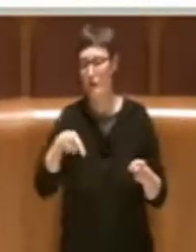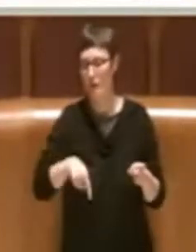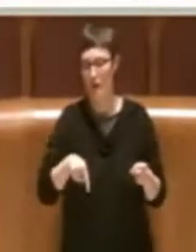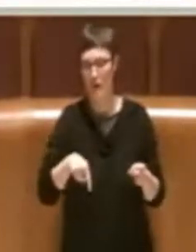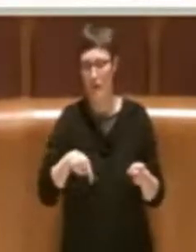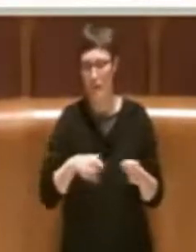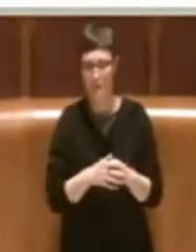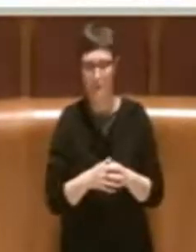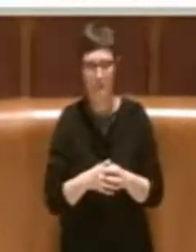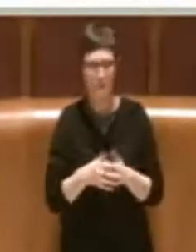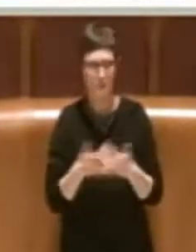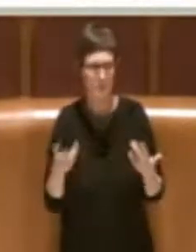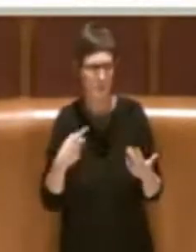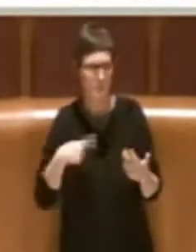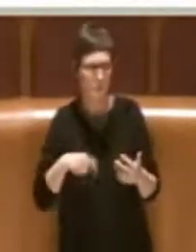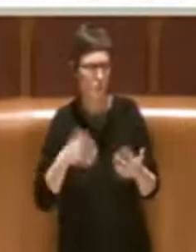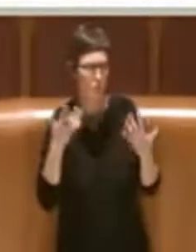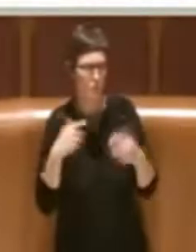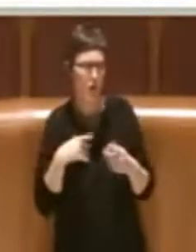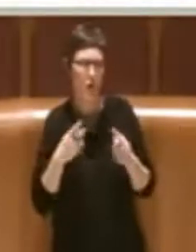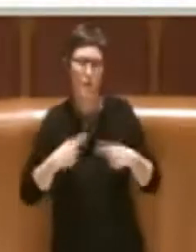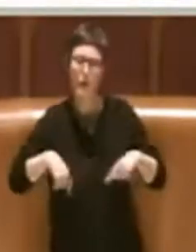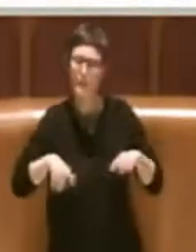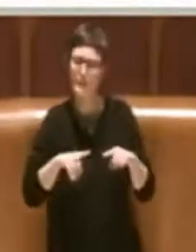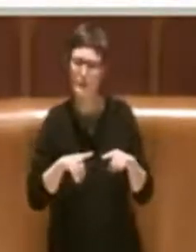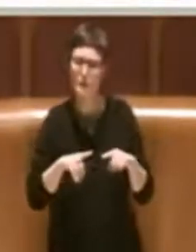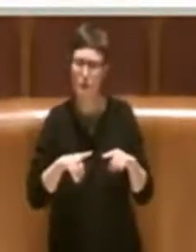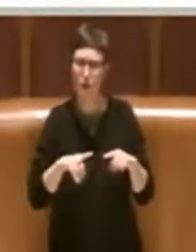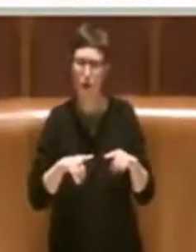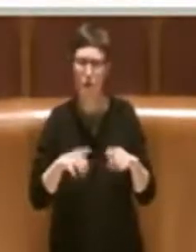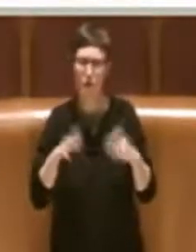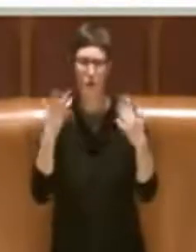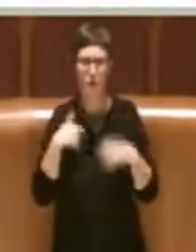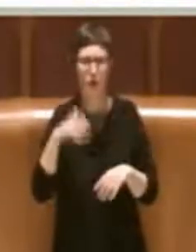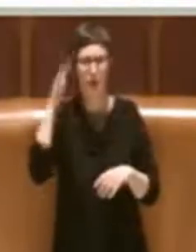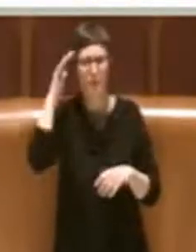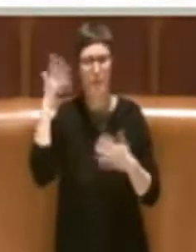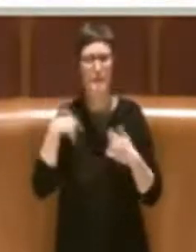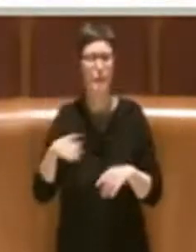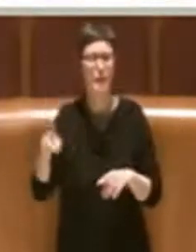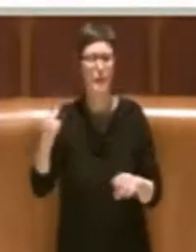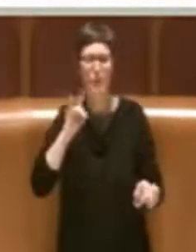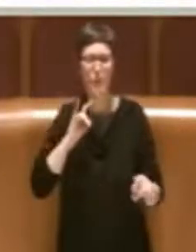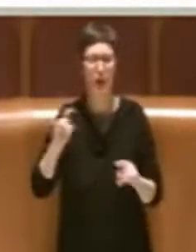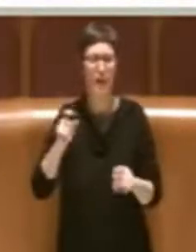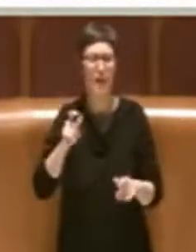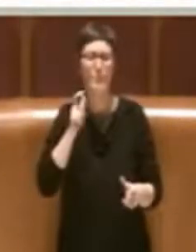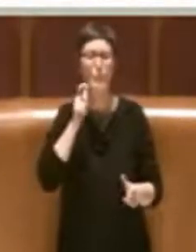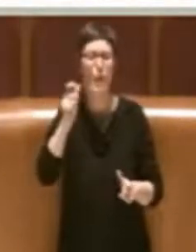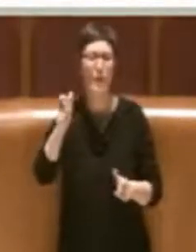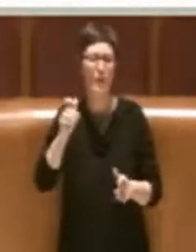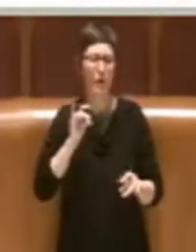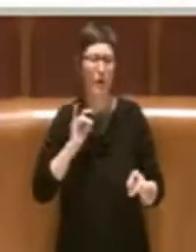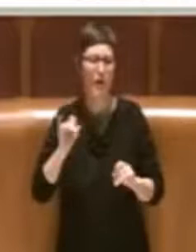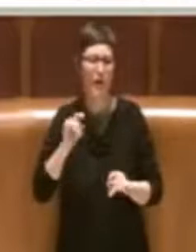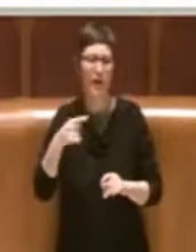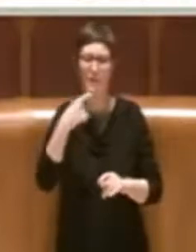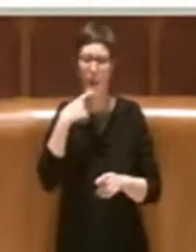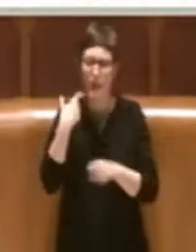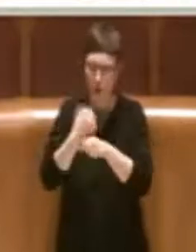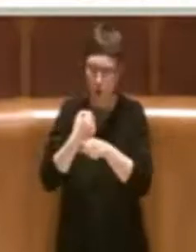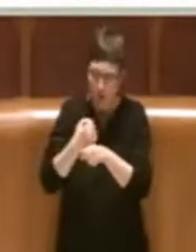Noi abbiamo rilevato come commissione il grido dell'allarme di tanti singoli operatori e di